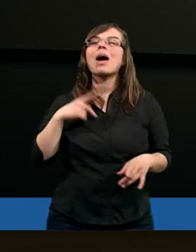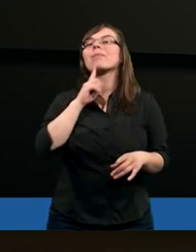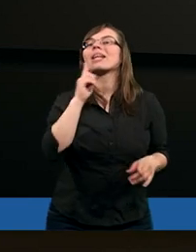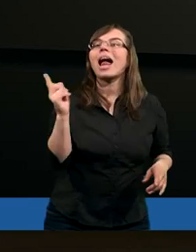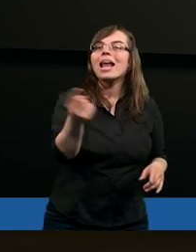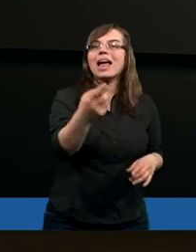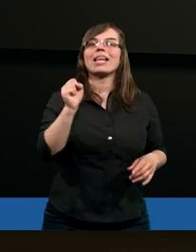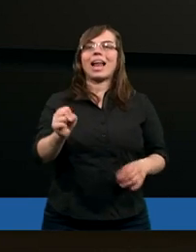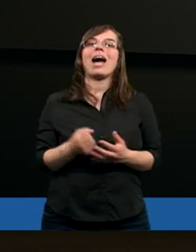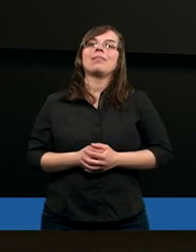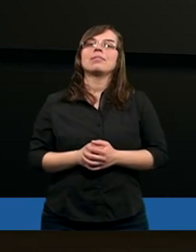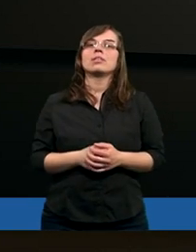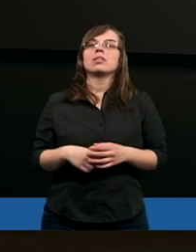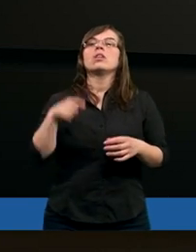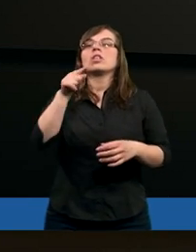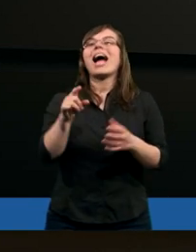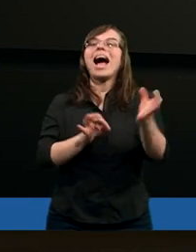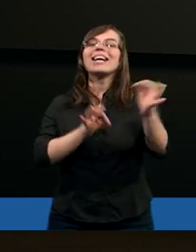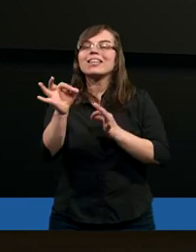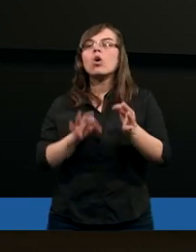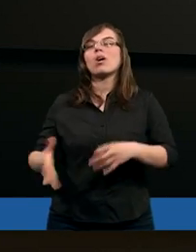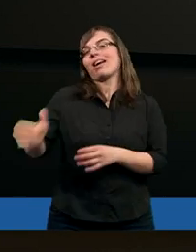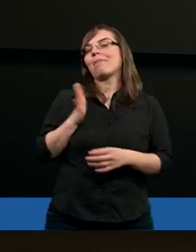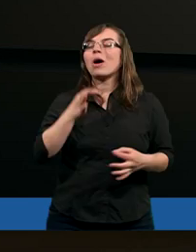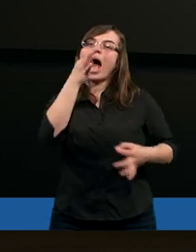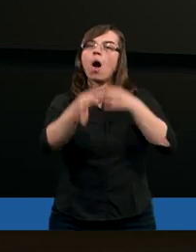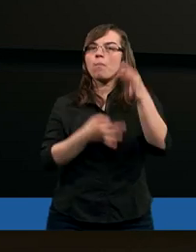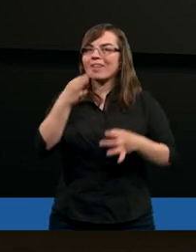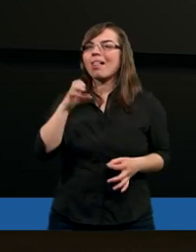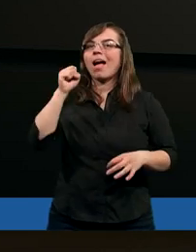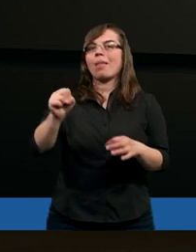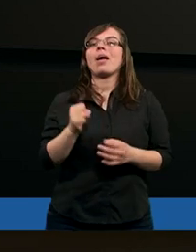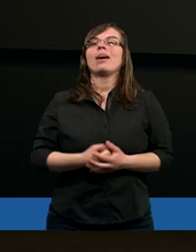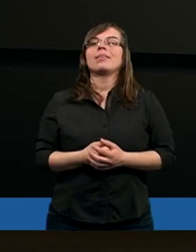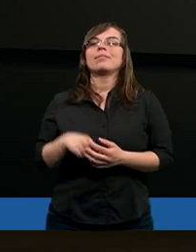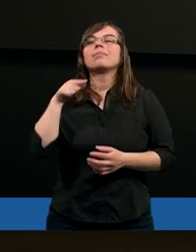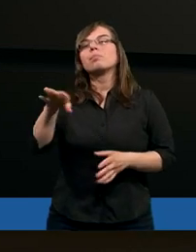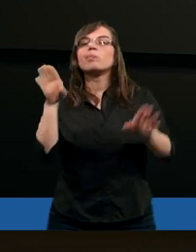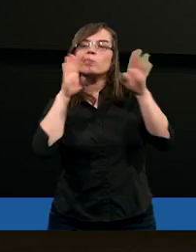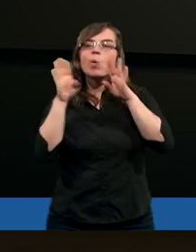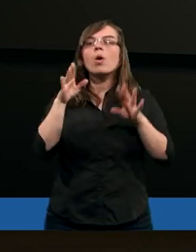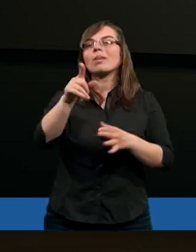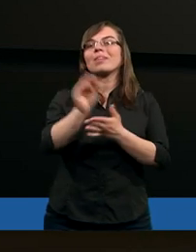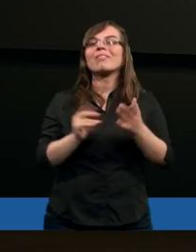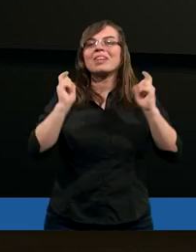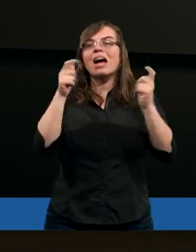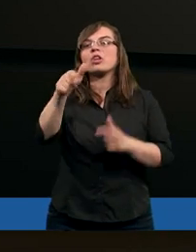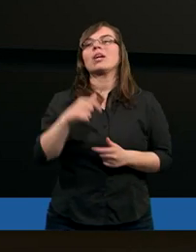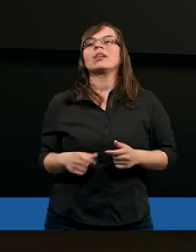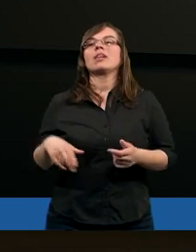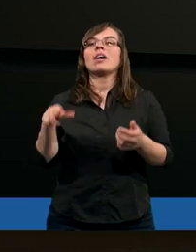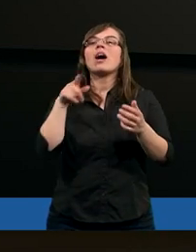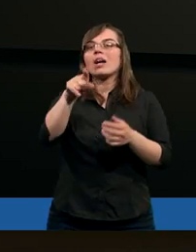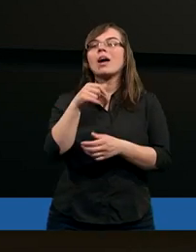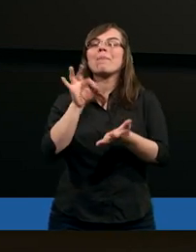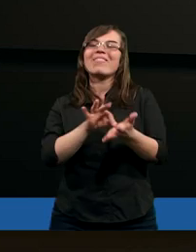zaleca. Taka historia była opowiadana, podobno autentyczna, kiedy